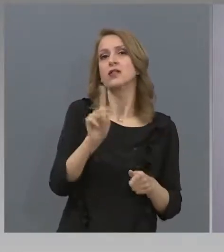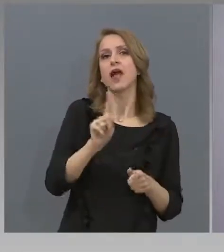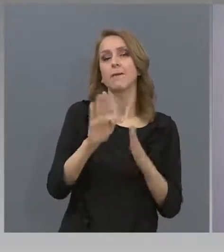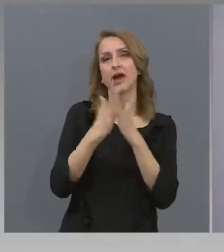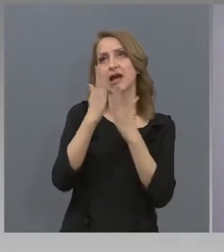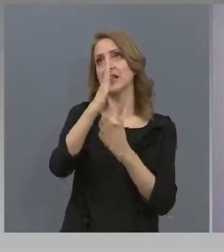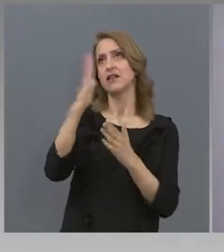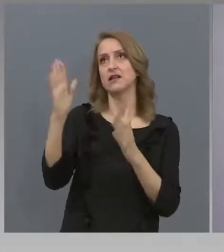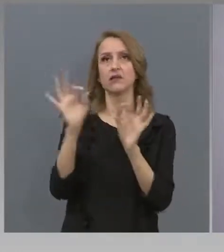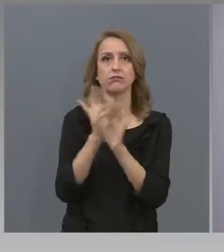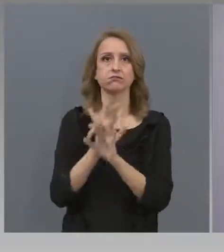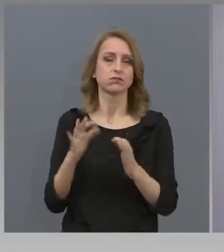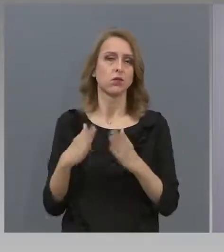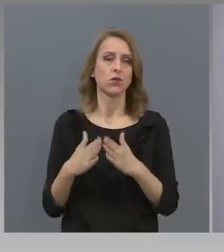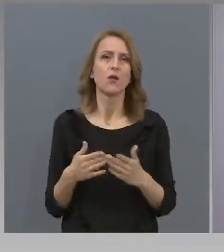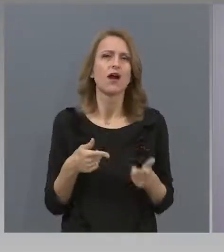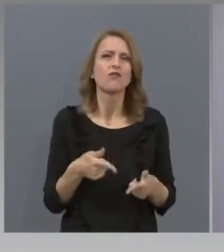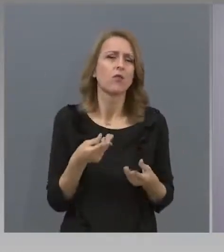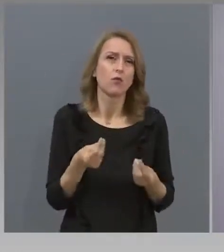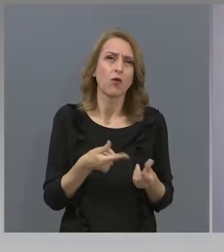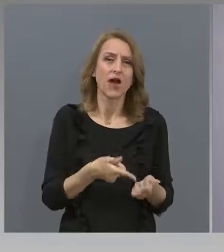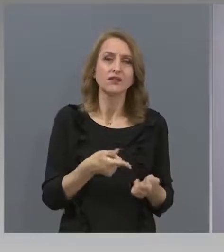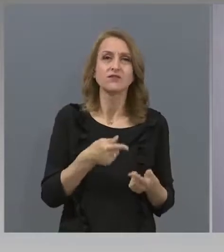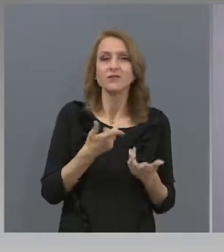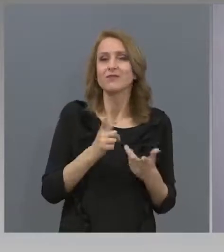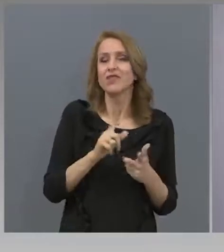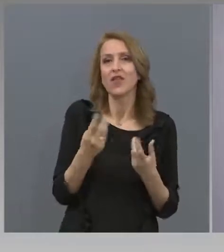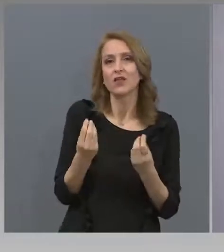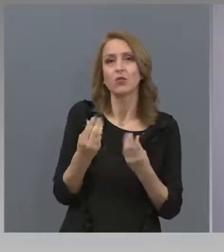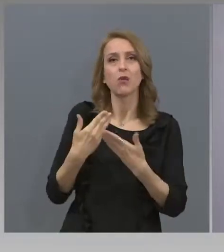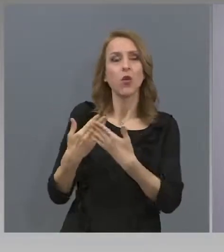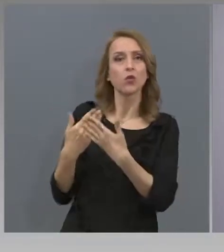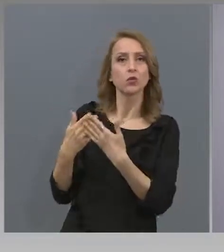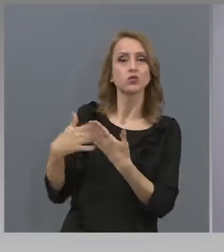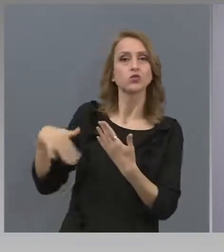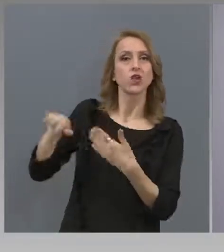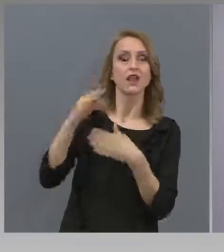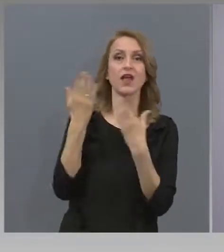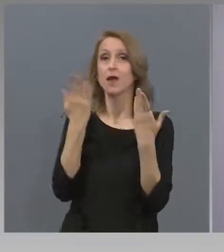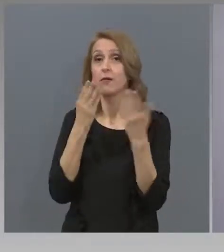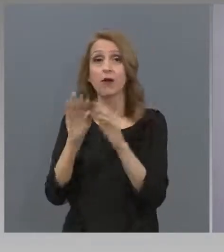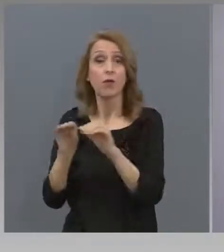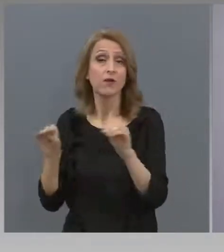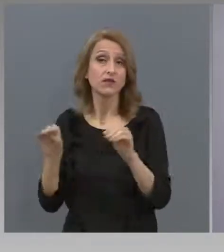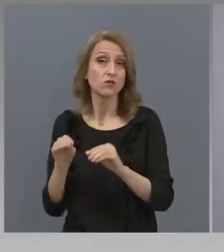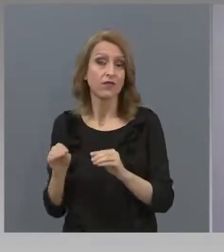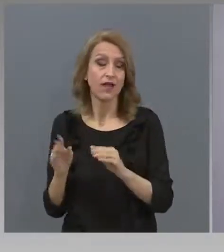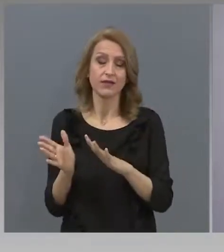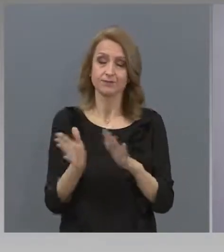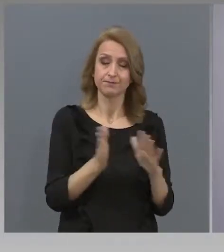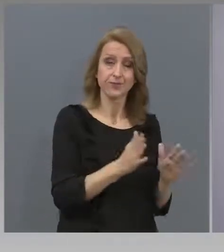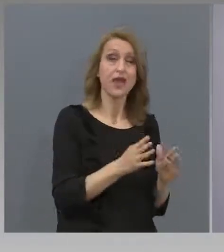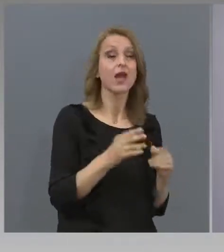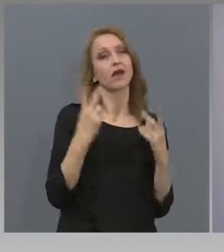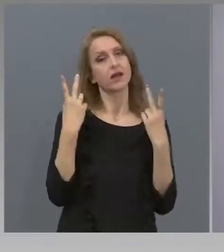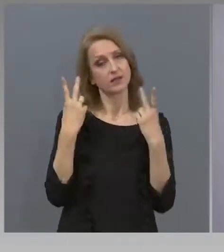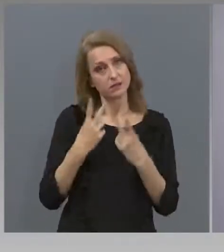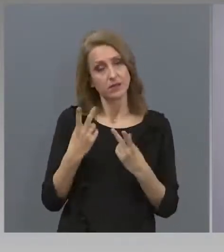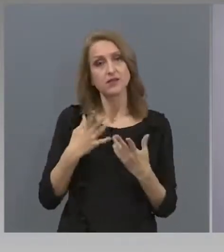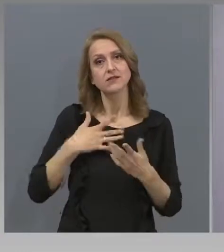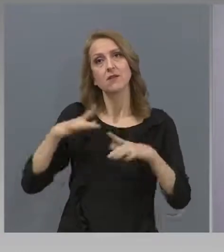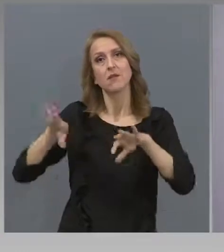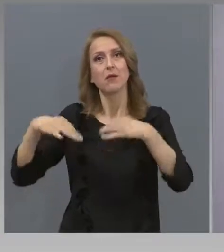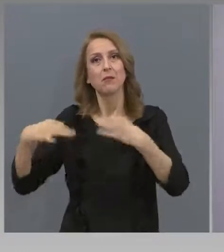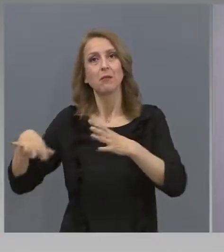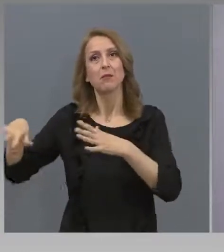отношение към образованието. Разбира се, че имаме деца и семейства с липса на възможности, но такива имаме и в